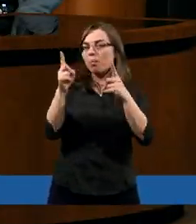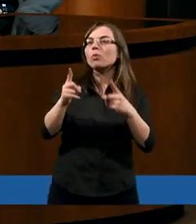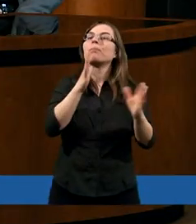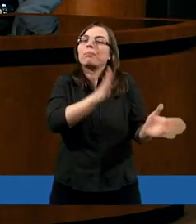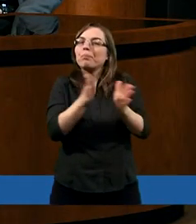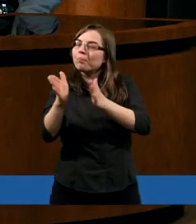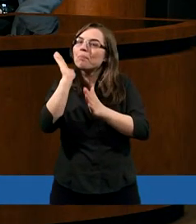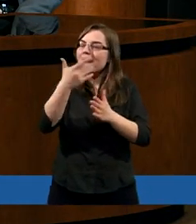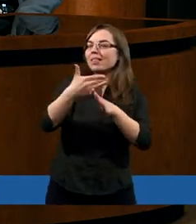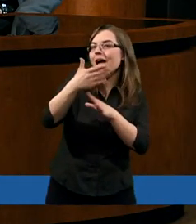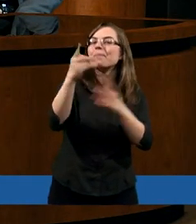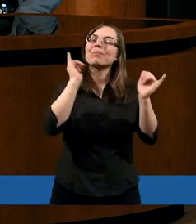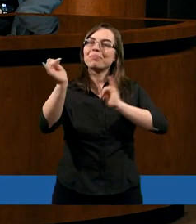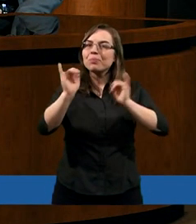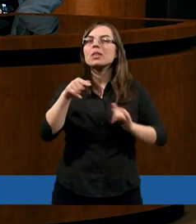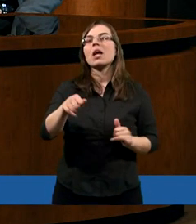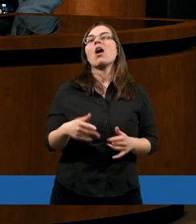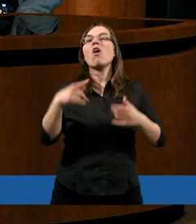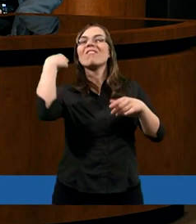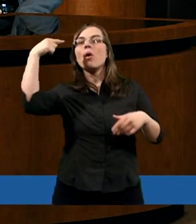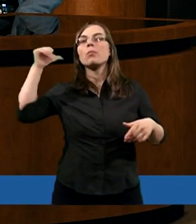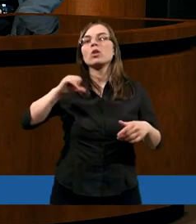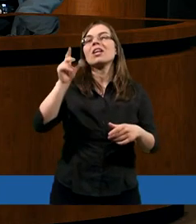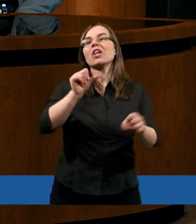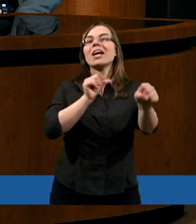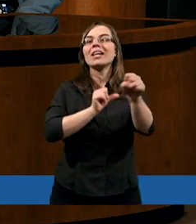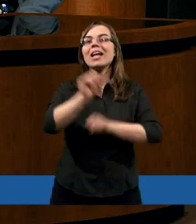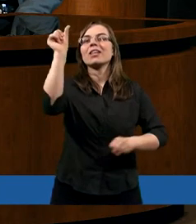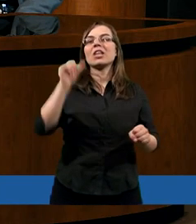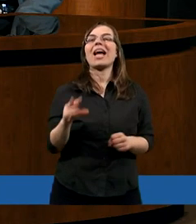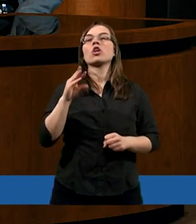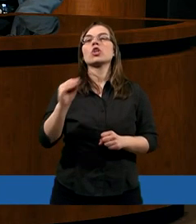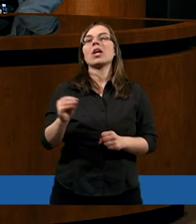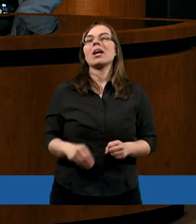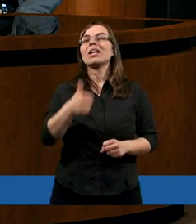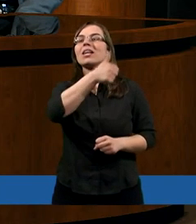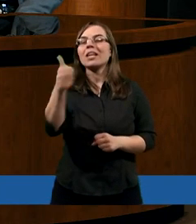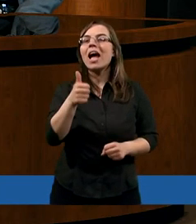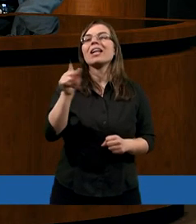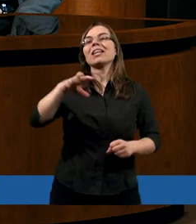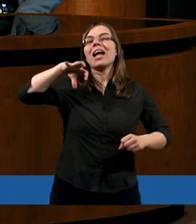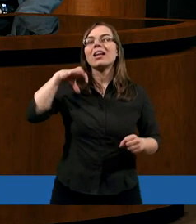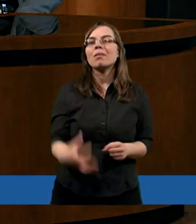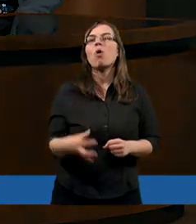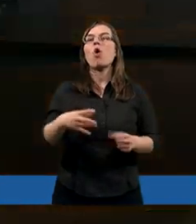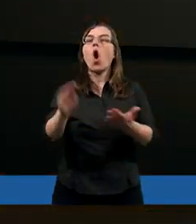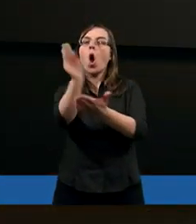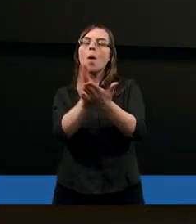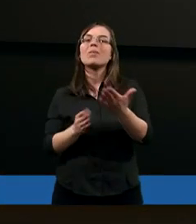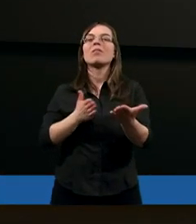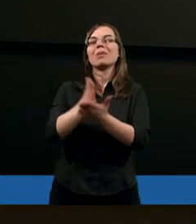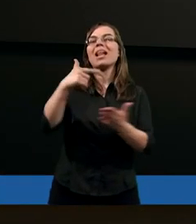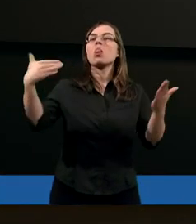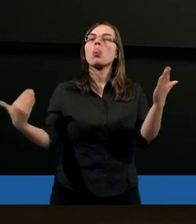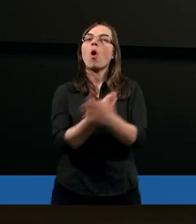wkrótce. Wyobraźcie sobie, że jesteście w jednym ze zborów opisywanych przez